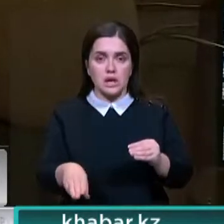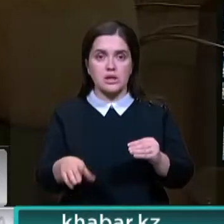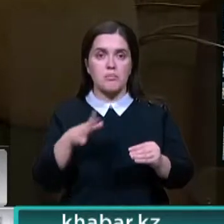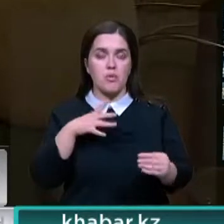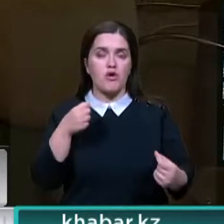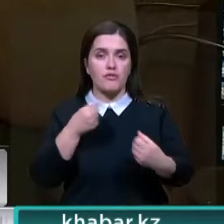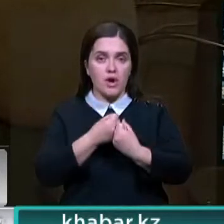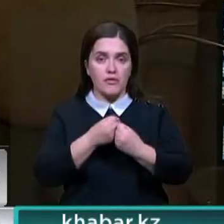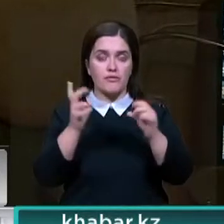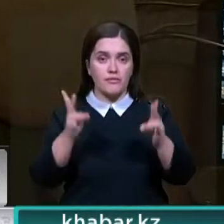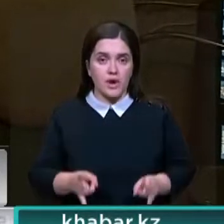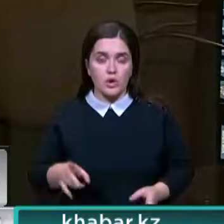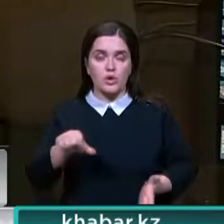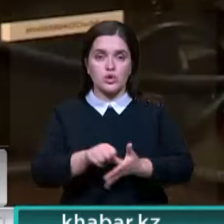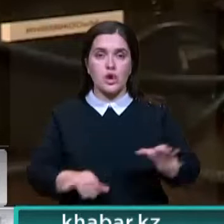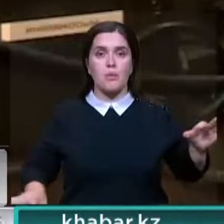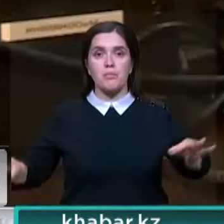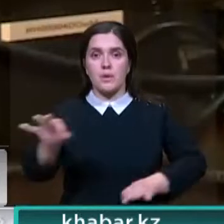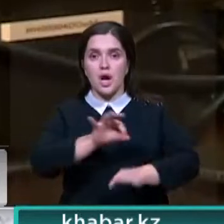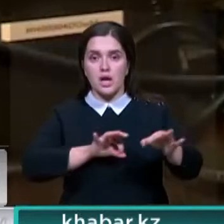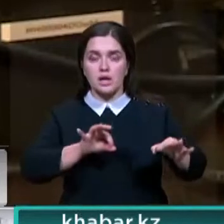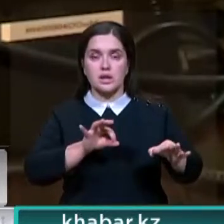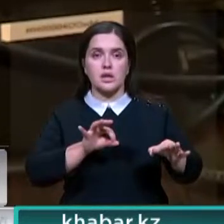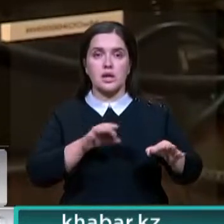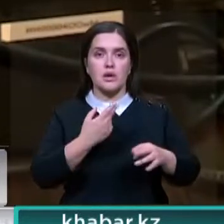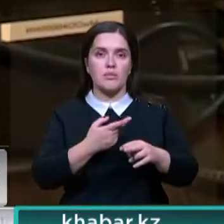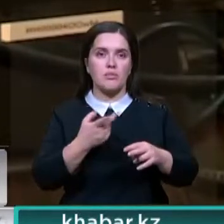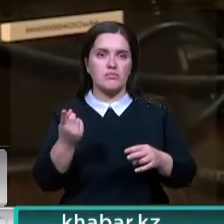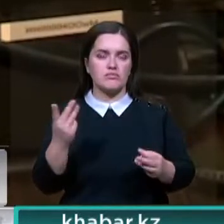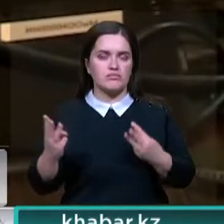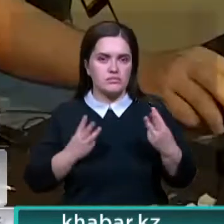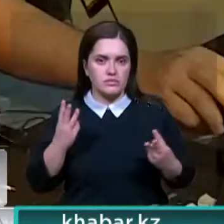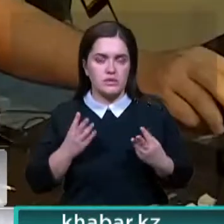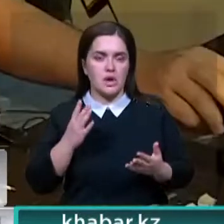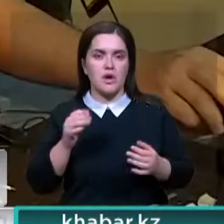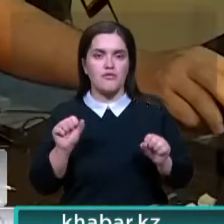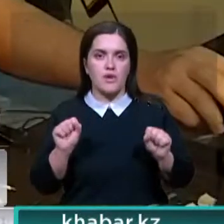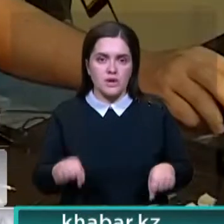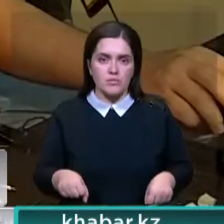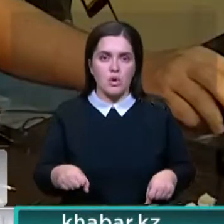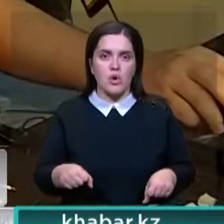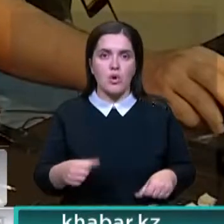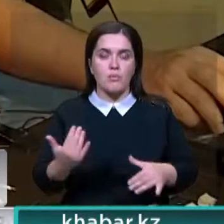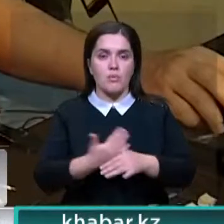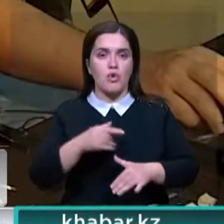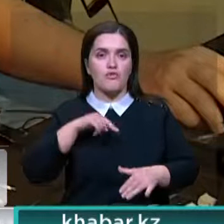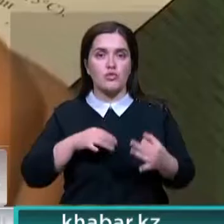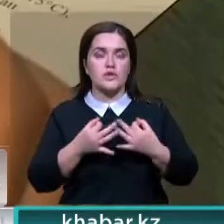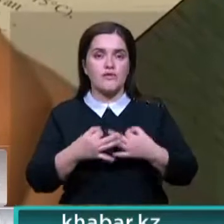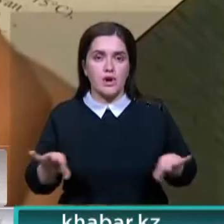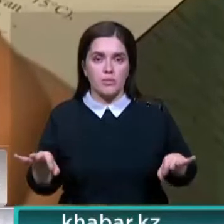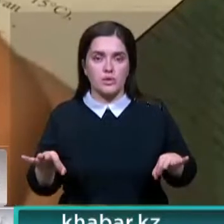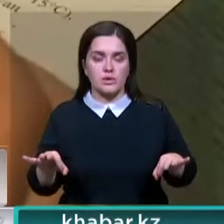попал в аварию. Участие в проекте для него стало не только глотком свежего воздуха, но и возможностью помочь обрести внутреннюю свободу